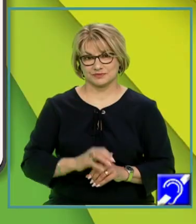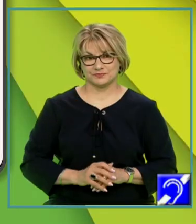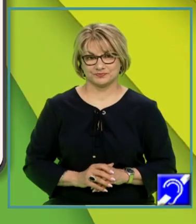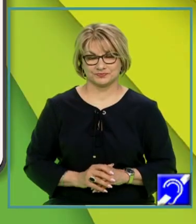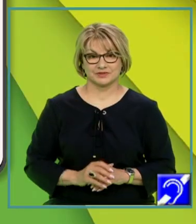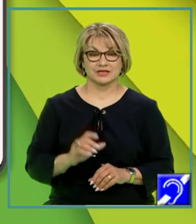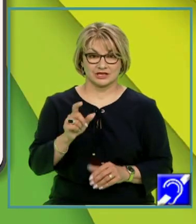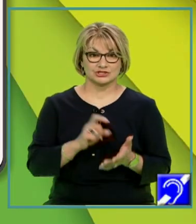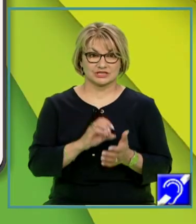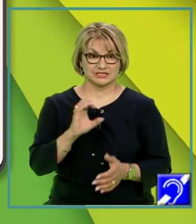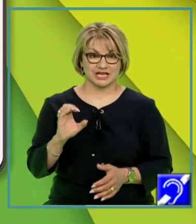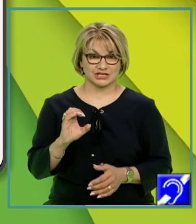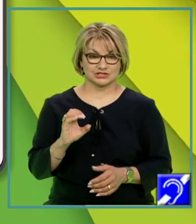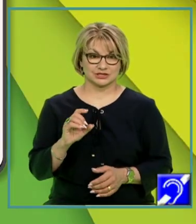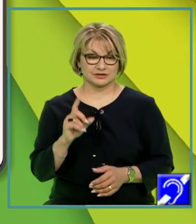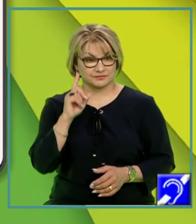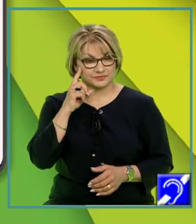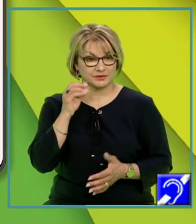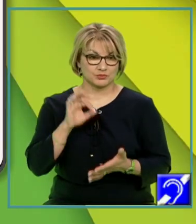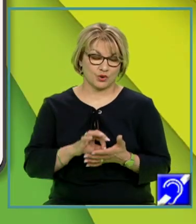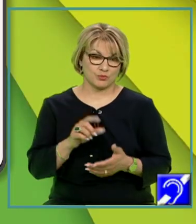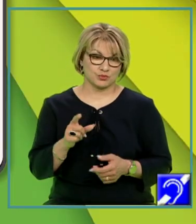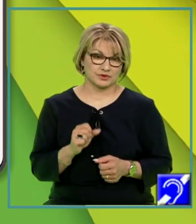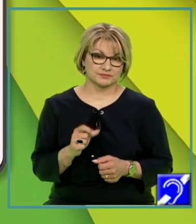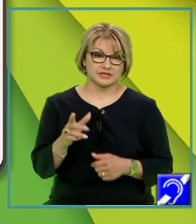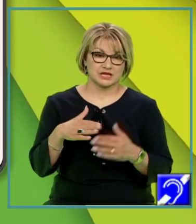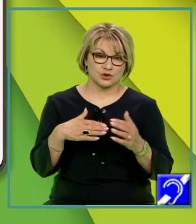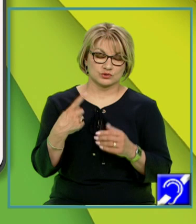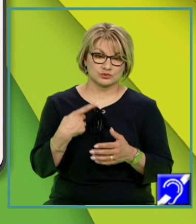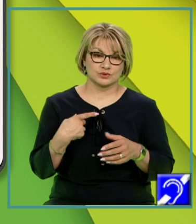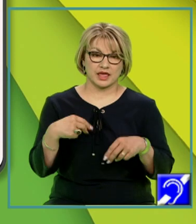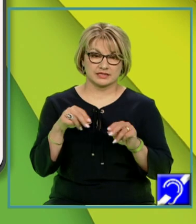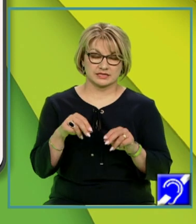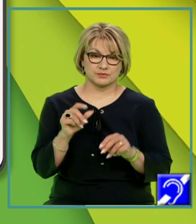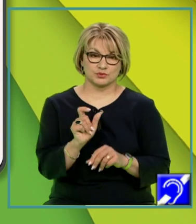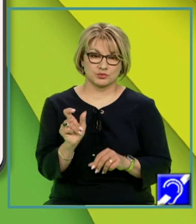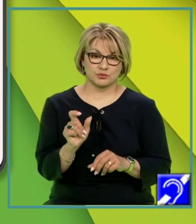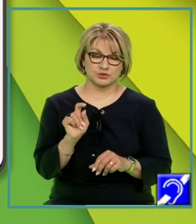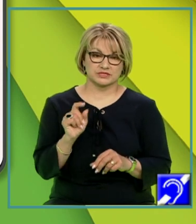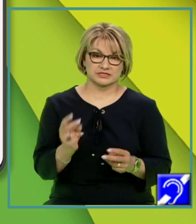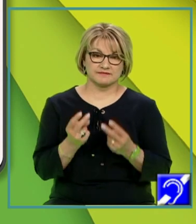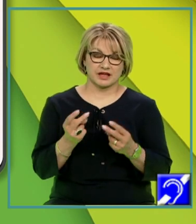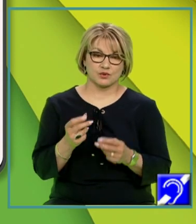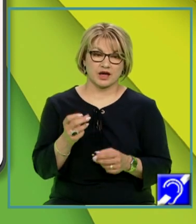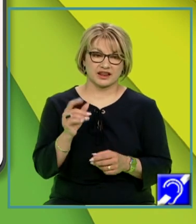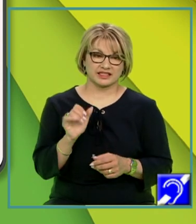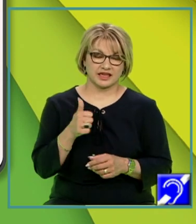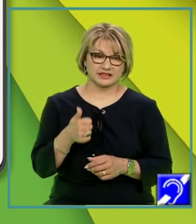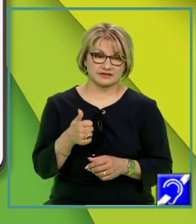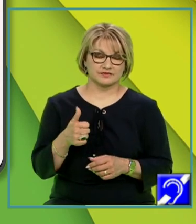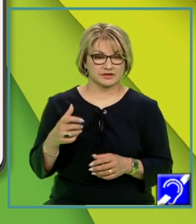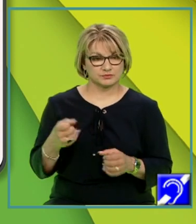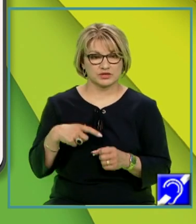Cerința C propune următoarele. Construiți un exemplu de propoziție a cărei valoare de adevăr poate fi